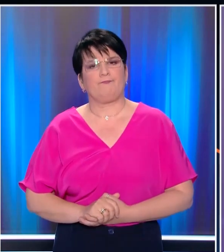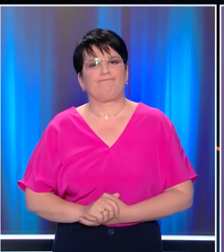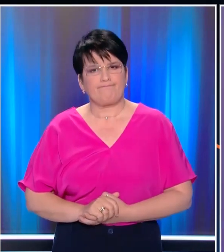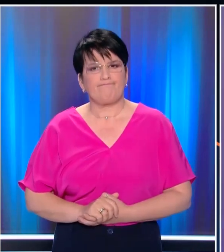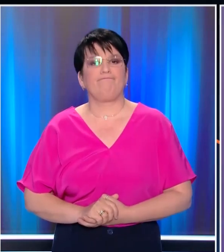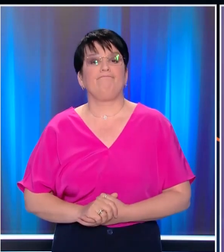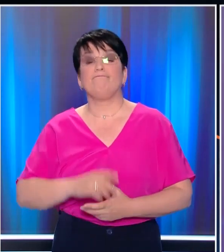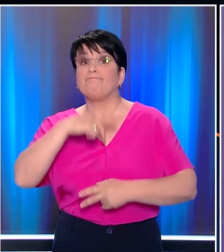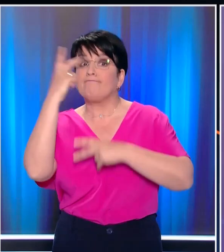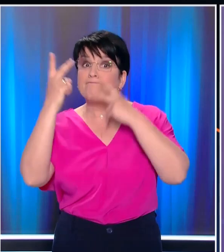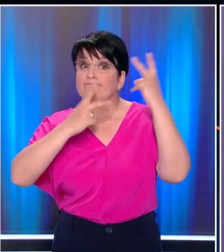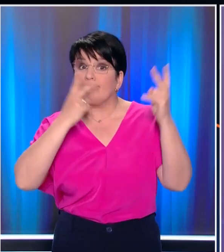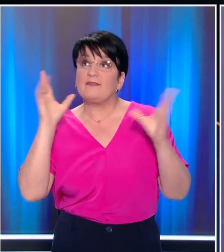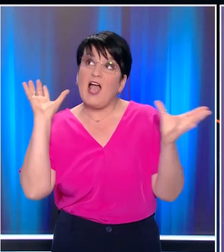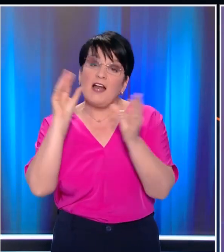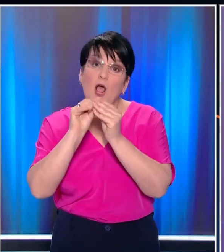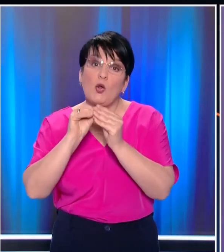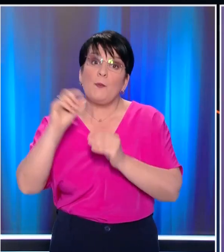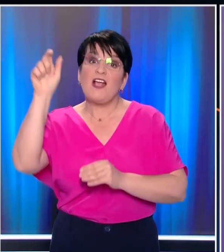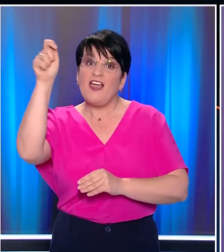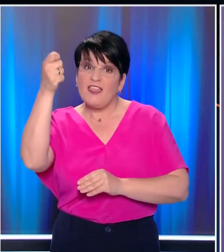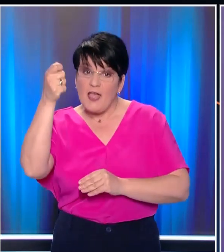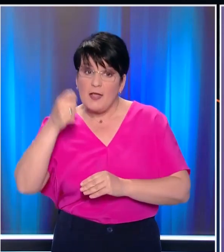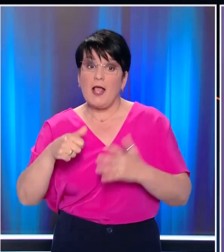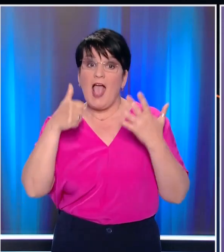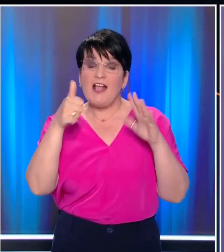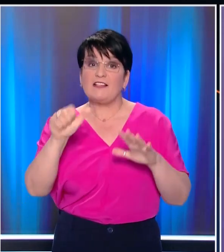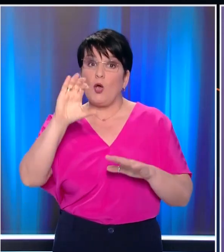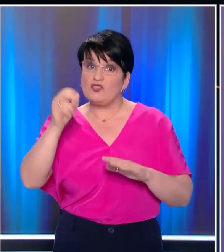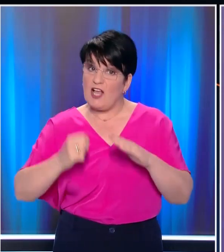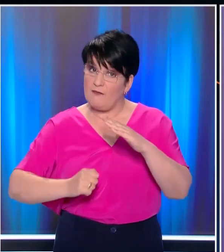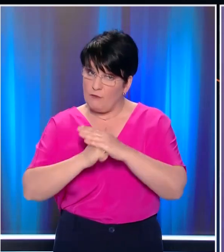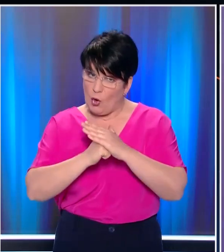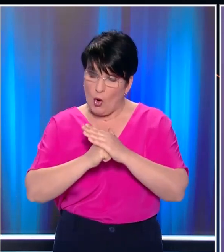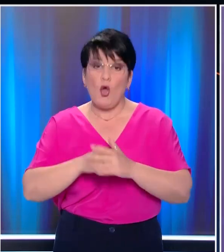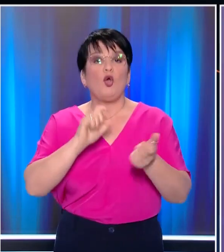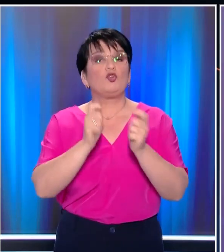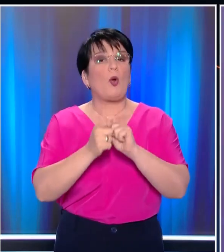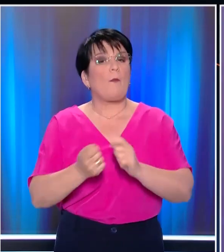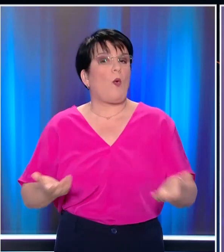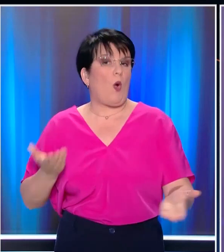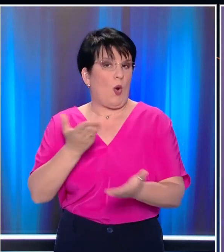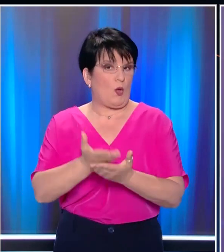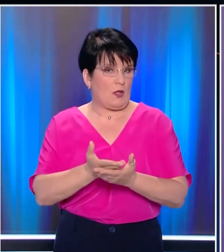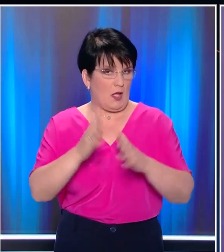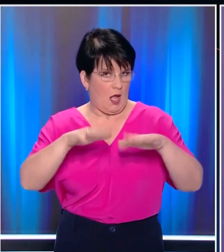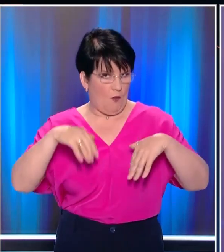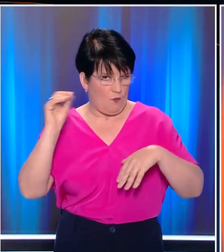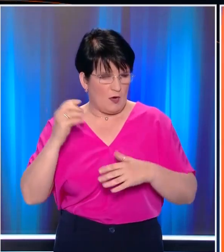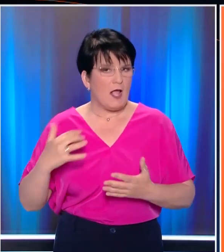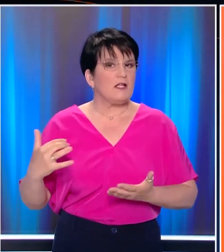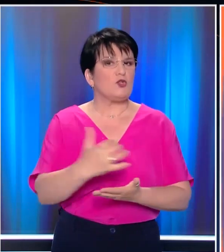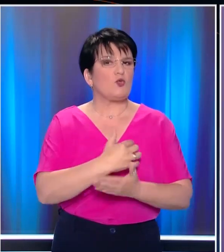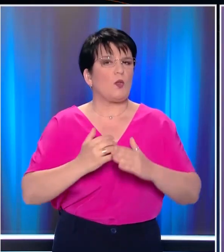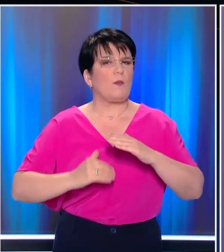Διευρύνονται οι δικαιούχοι για τα αναδρομικά του ρεύματος σε 600 ευρώ Καθώς με τροπολογία που κατατέθηκε στη Βουλή, το εισοδηματικό